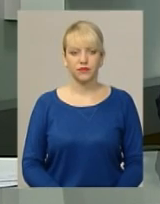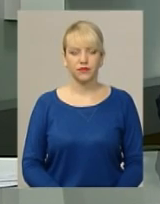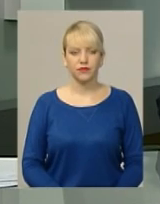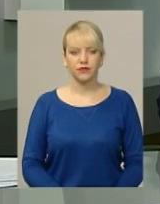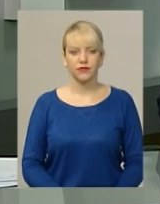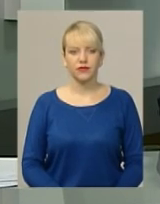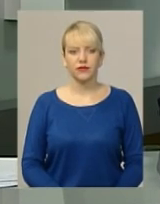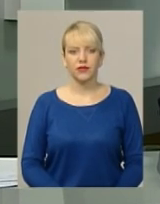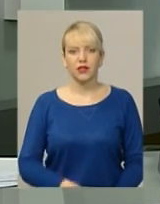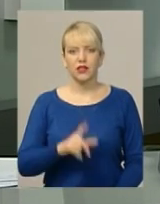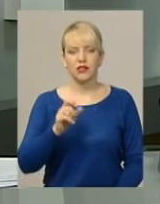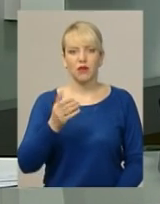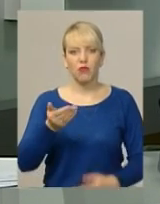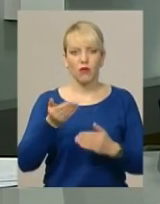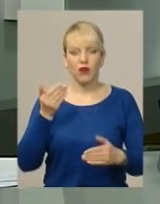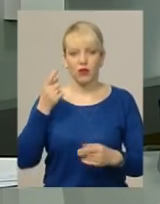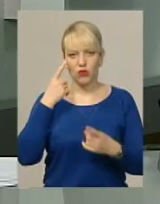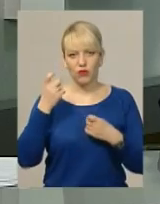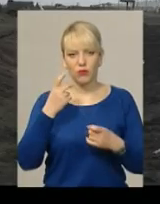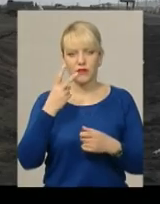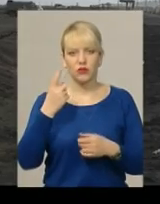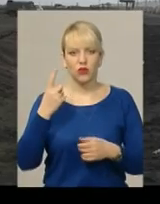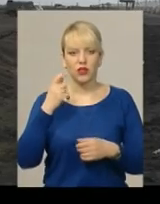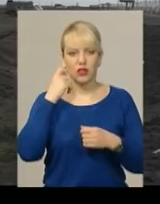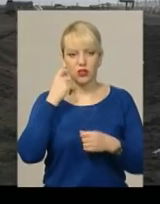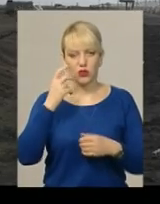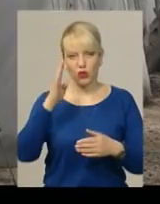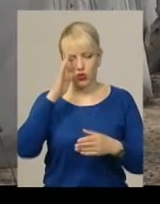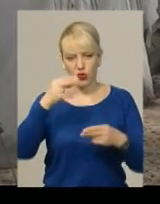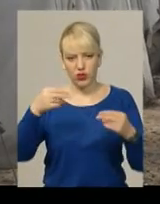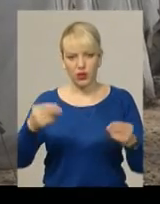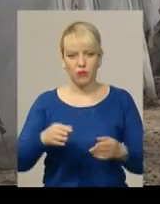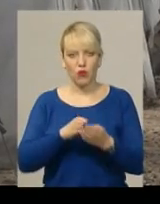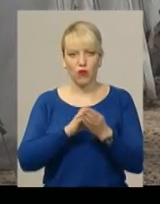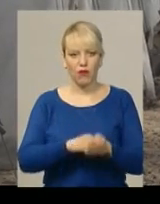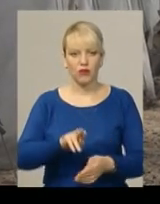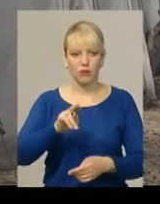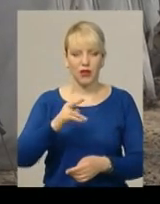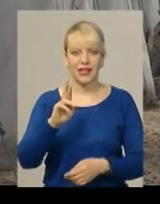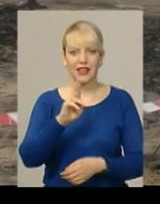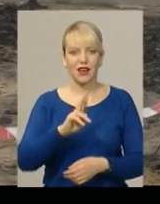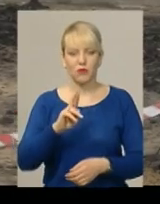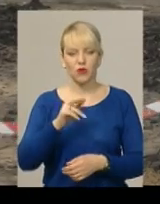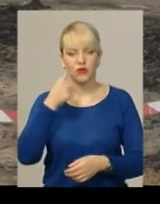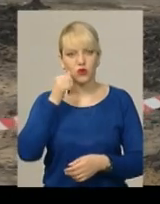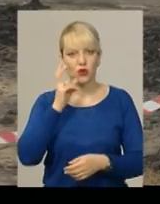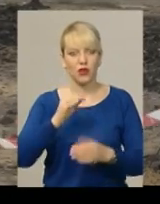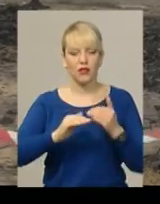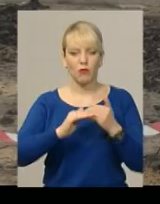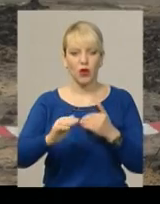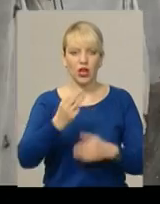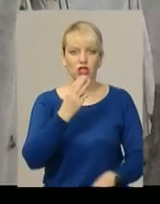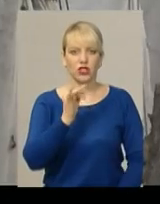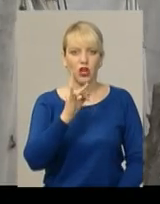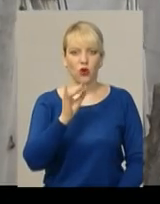За попередню інформацію, 21-річного контрактника поховають у п'ятницю в Ярмолинцях. Нагадаю, вчора на полігоні «Шорокий лан» на